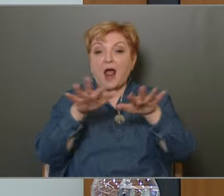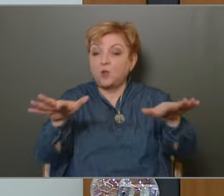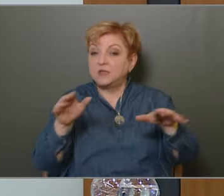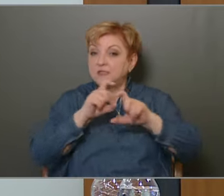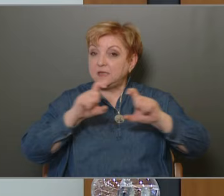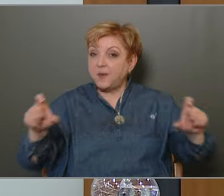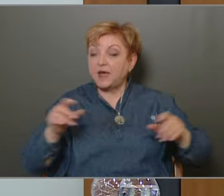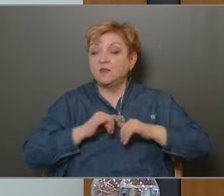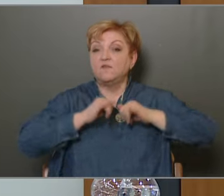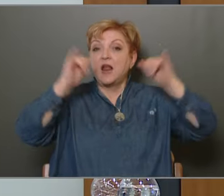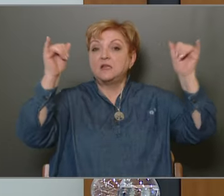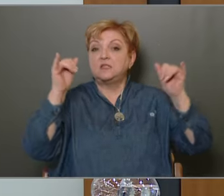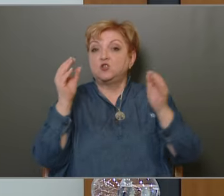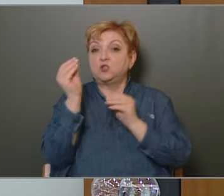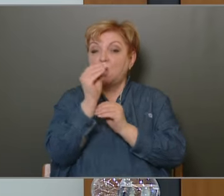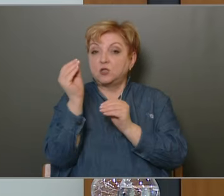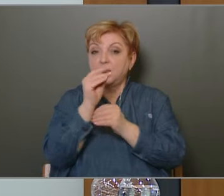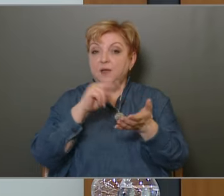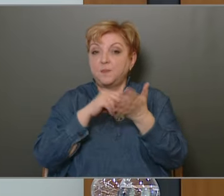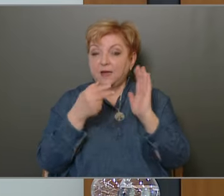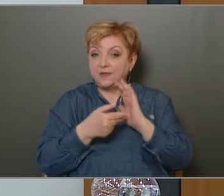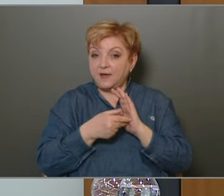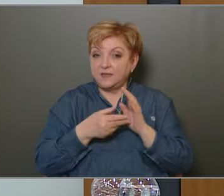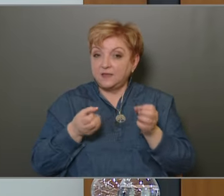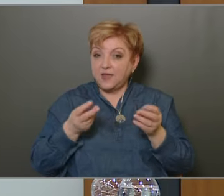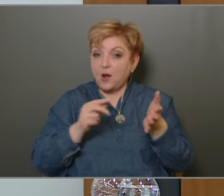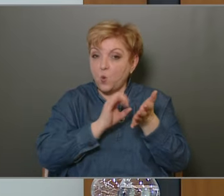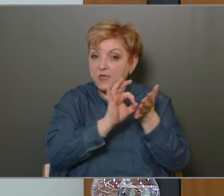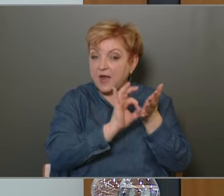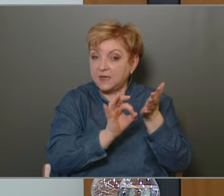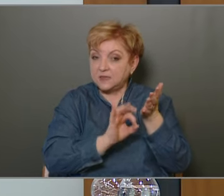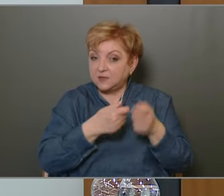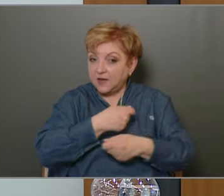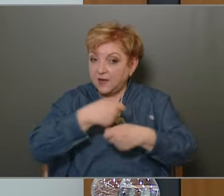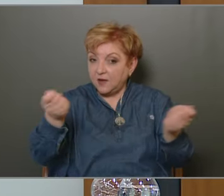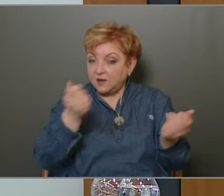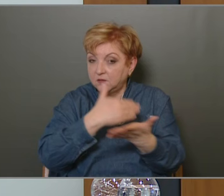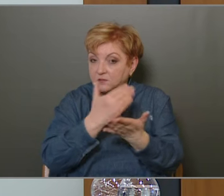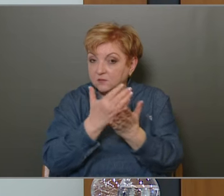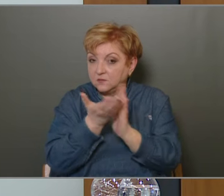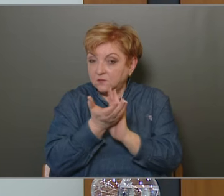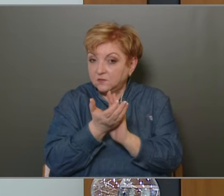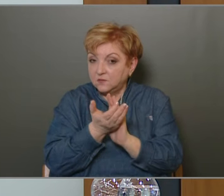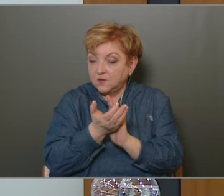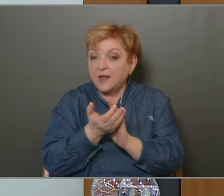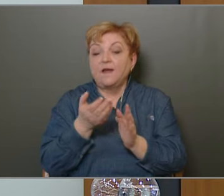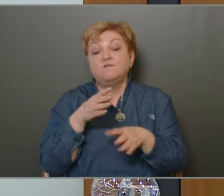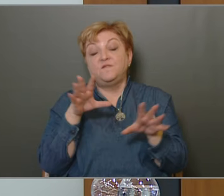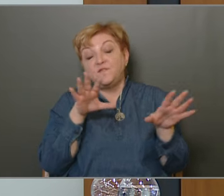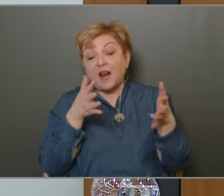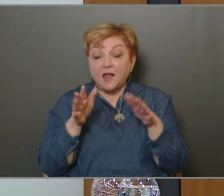címeken fejlesztési tartalékén megtervezett előirányzatok kerülnek szétosztásra, vélhetően a rendelet